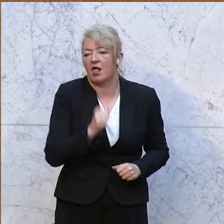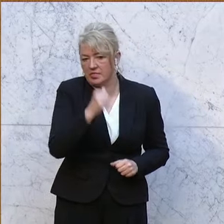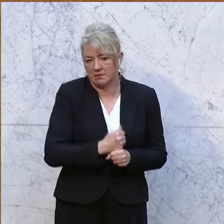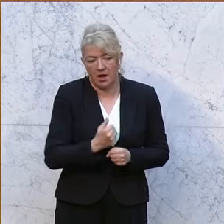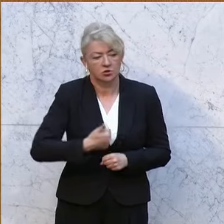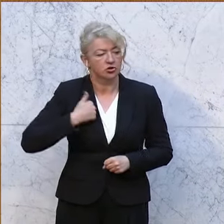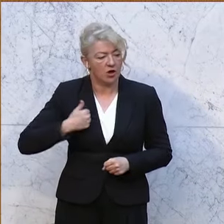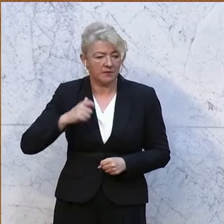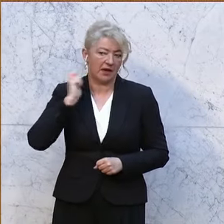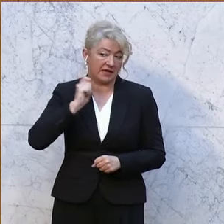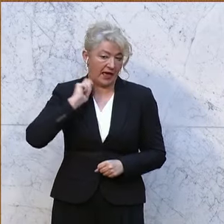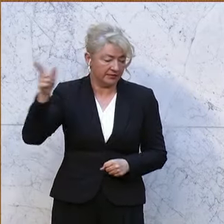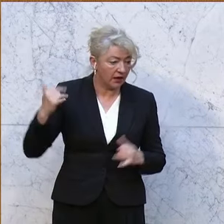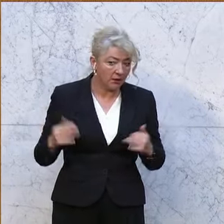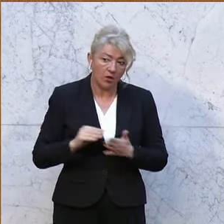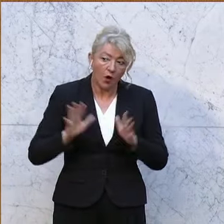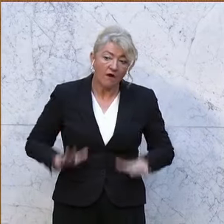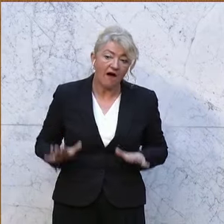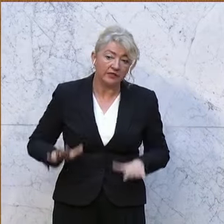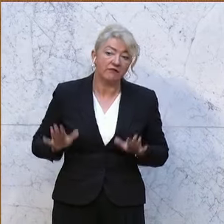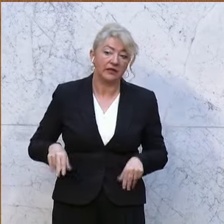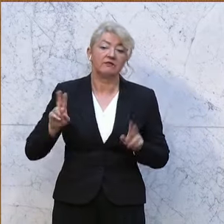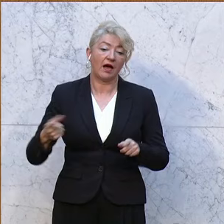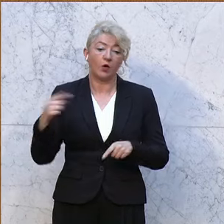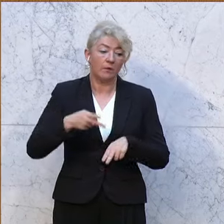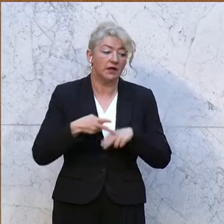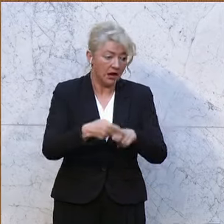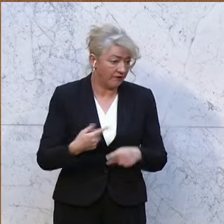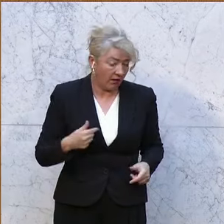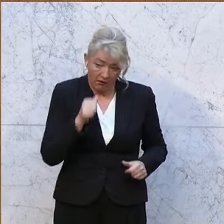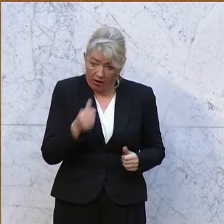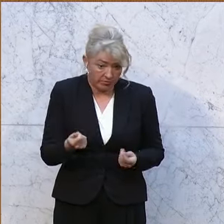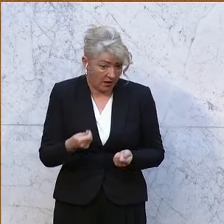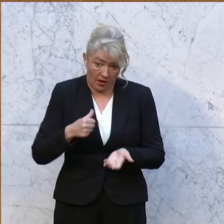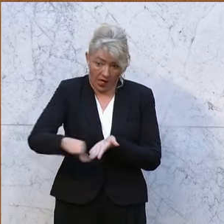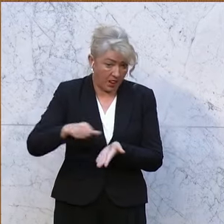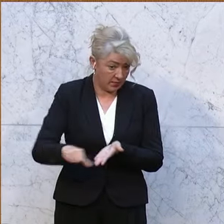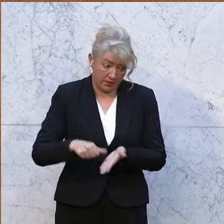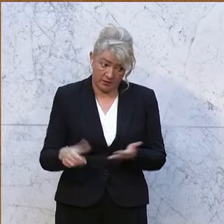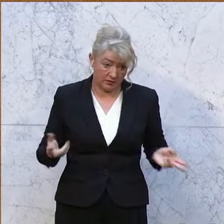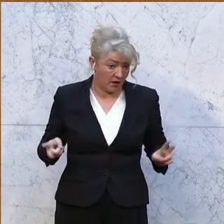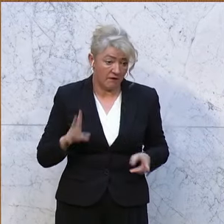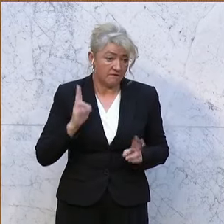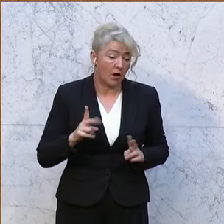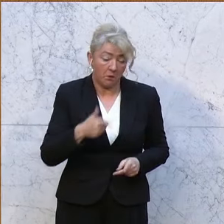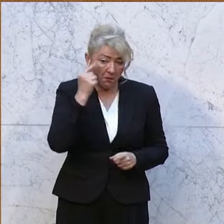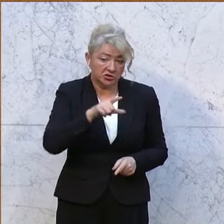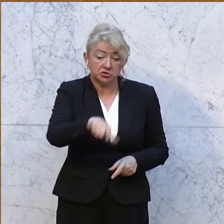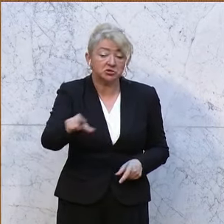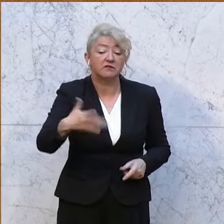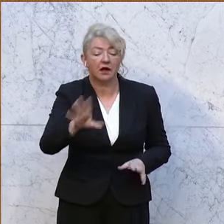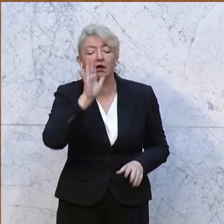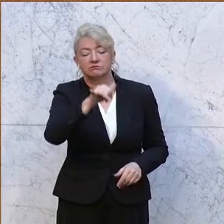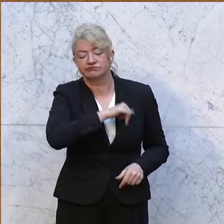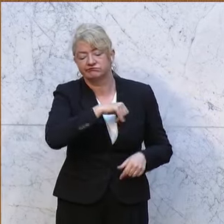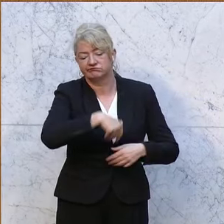der Steiermark in Kärnten warten sie immer nur auf die Hilfe. Da haben wir kein Geld locker gemacht, weil die Menschen interessieren uns nicht. Es